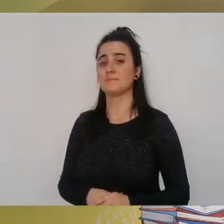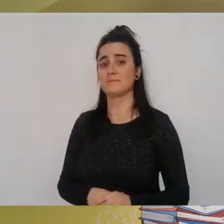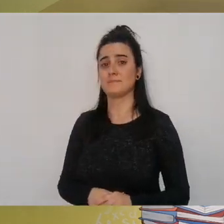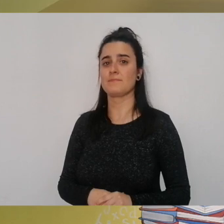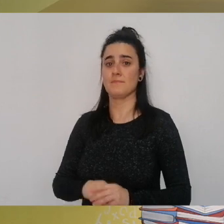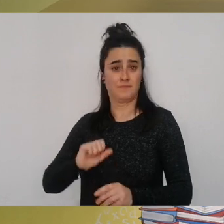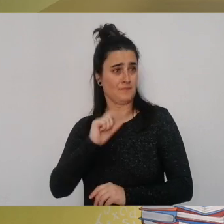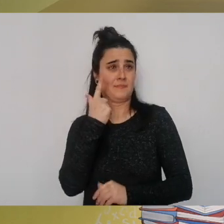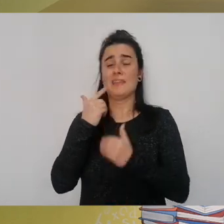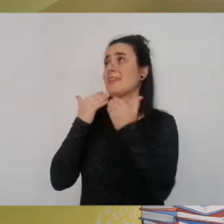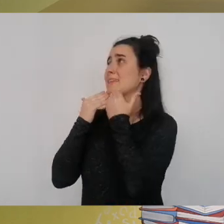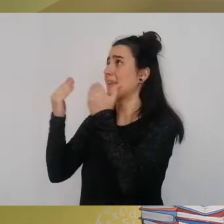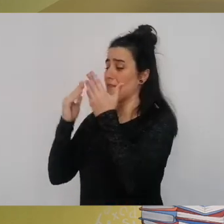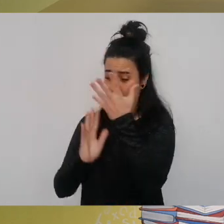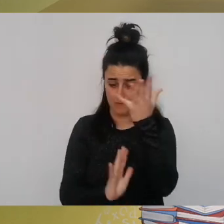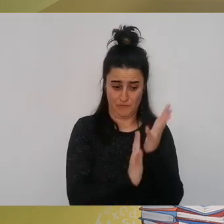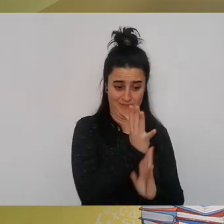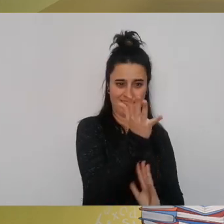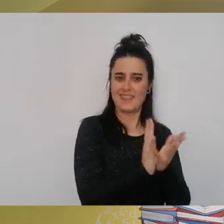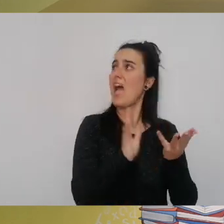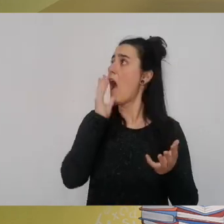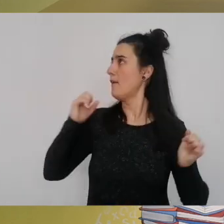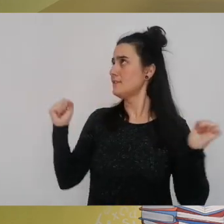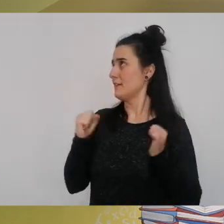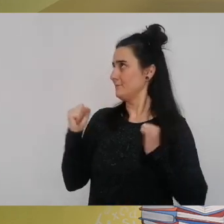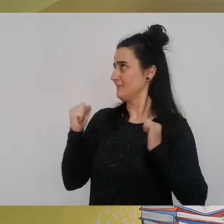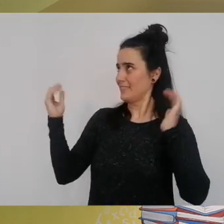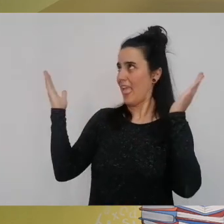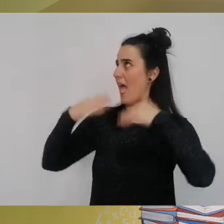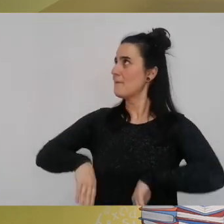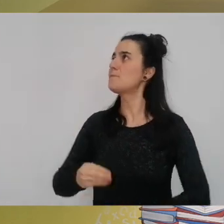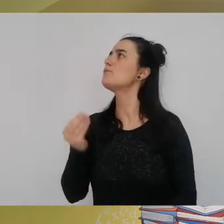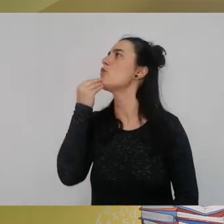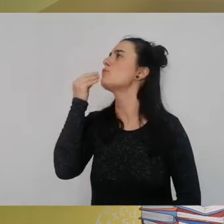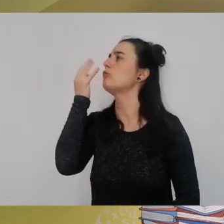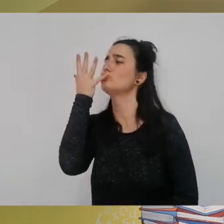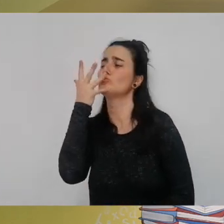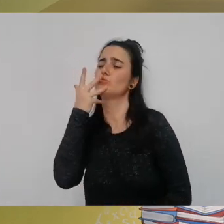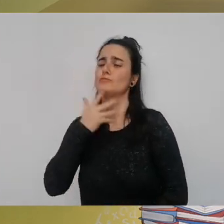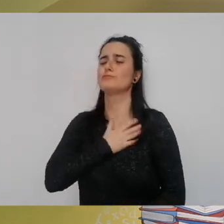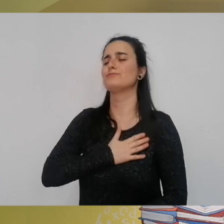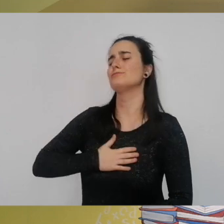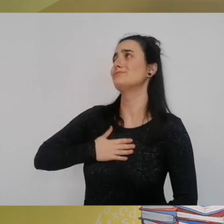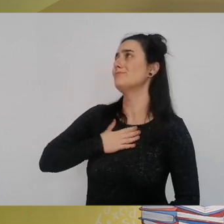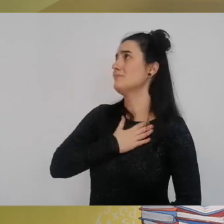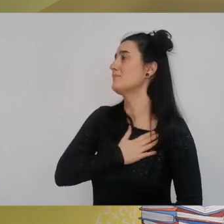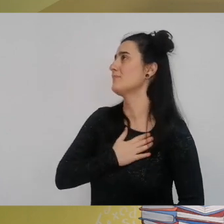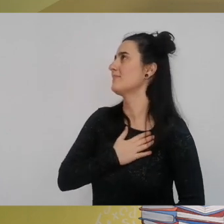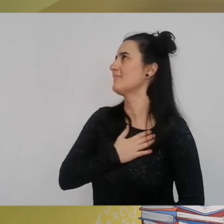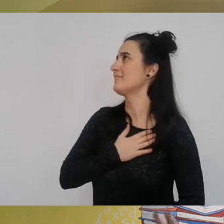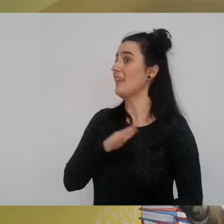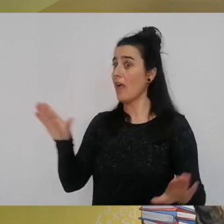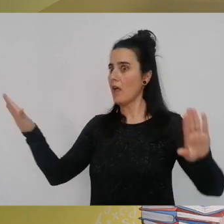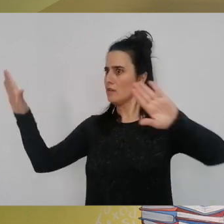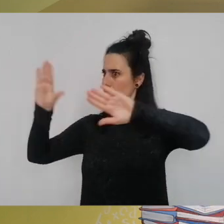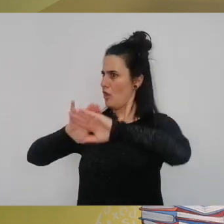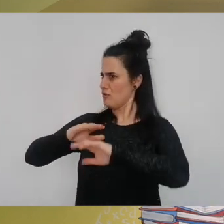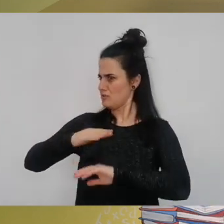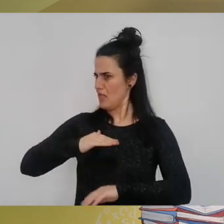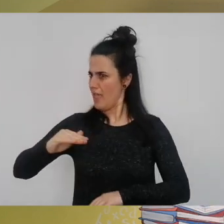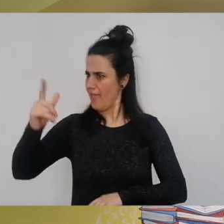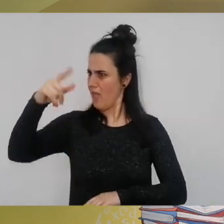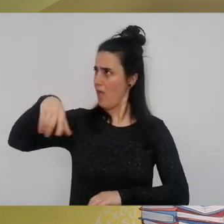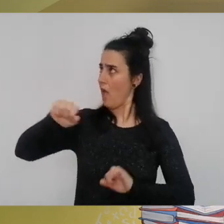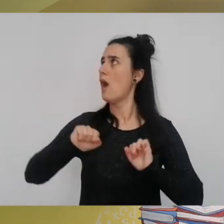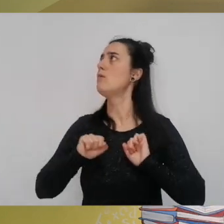eman edizkizugu suagati horrein ez dugu hotzik pasatzen janaria goxo goxo dago eta gauekoak ez zirako